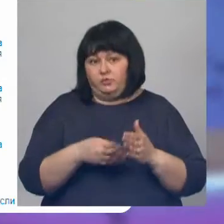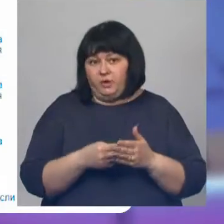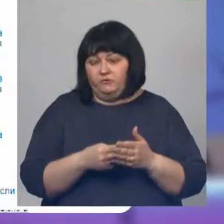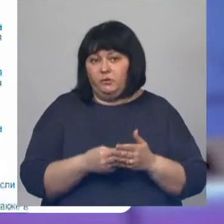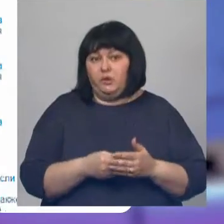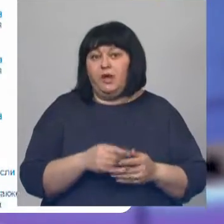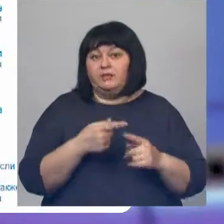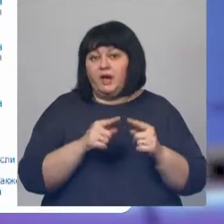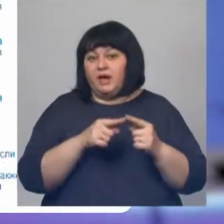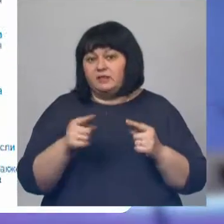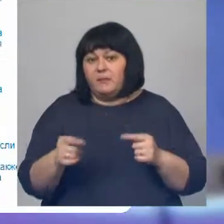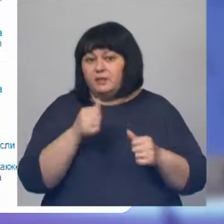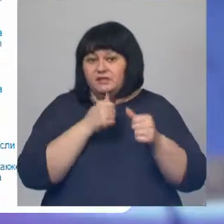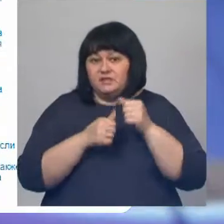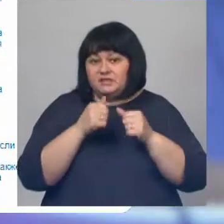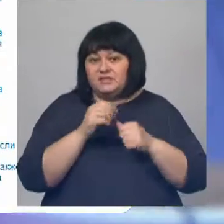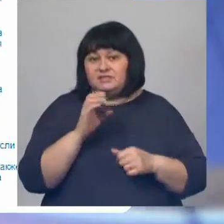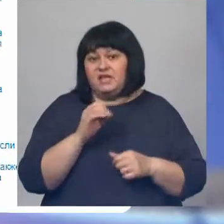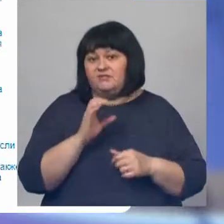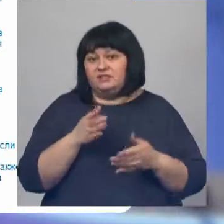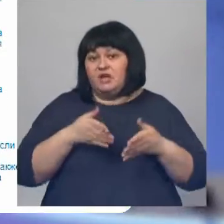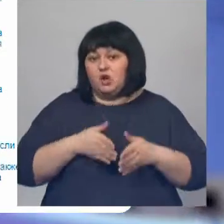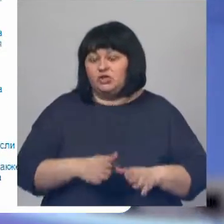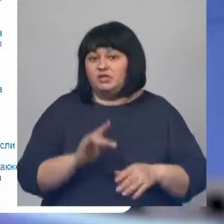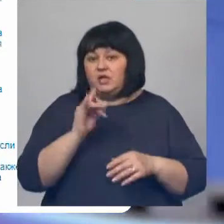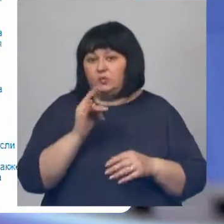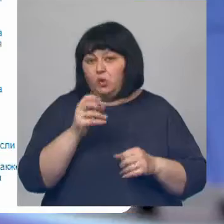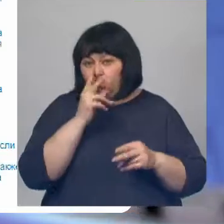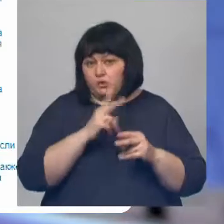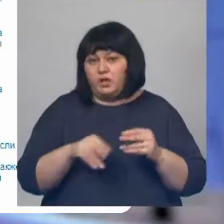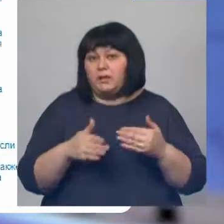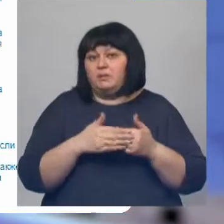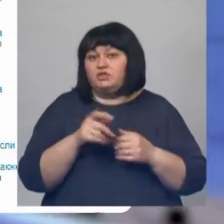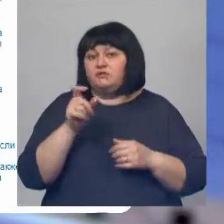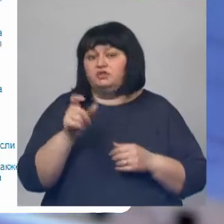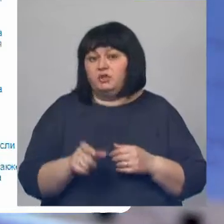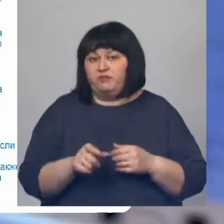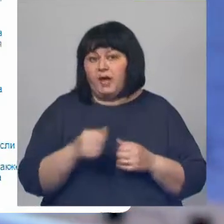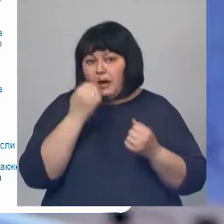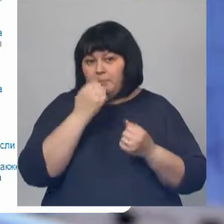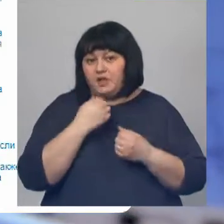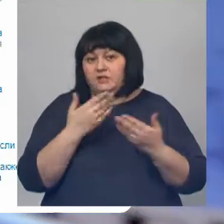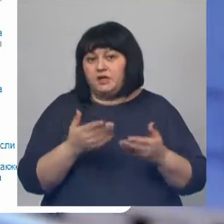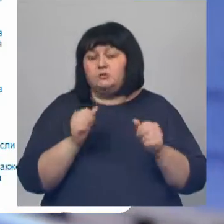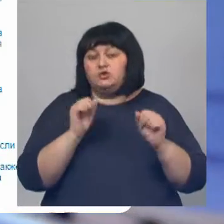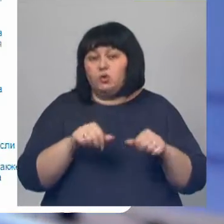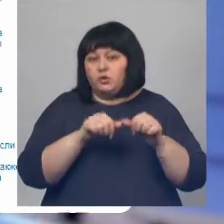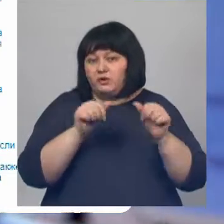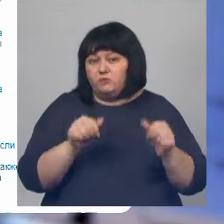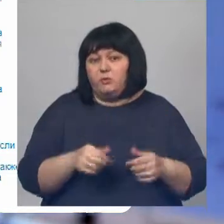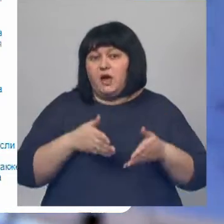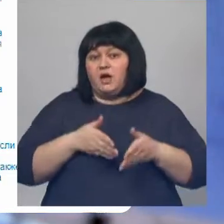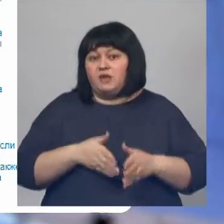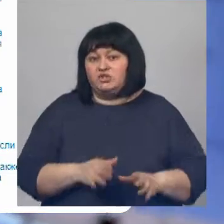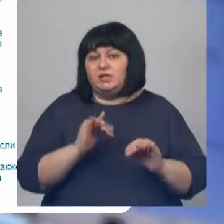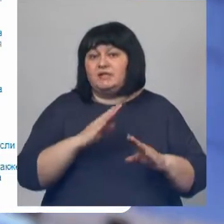На этапе тестирования сервисы рождения ребенка и утрата близкого человека. Благодаря им вы сможете регистрировать рождение